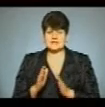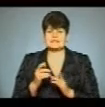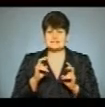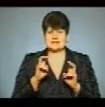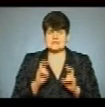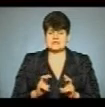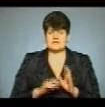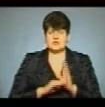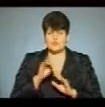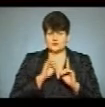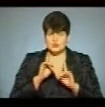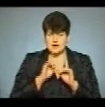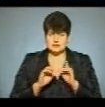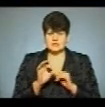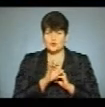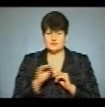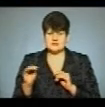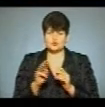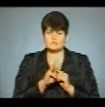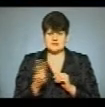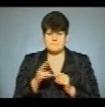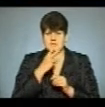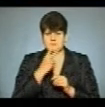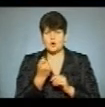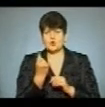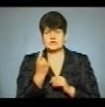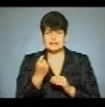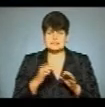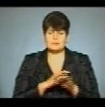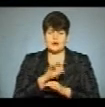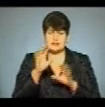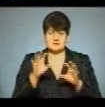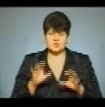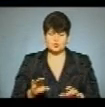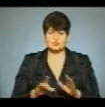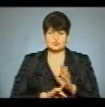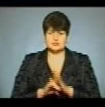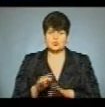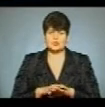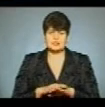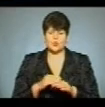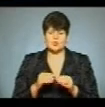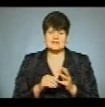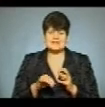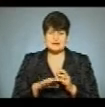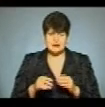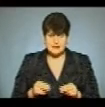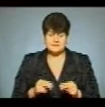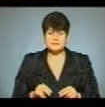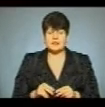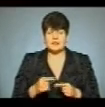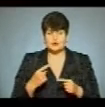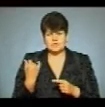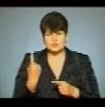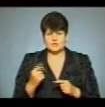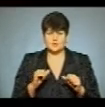Ради на офіційному сайті на завтра передбачено 11 проєктів закону щодо запуску ринку землі. Один урядовий, решта